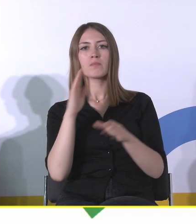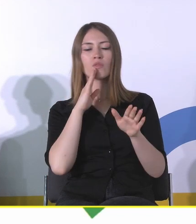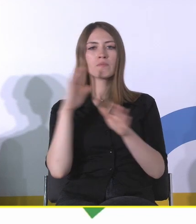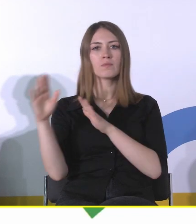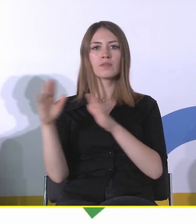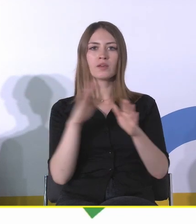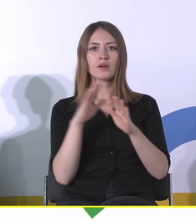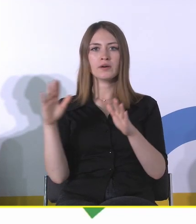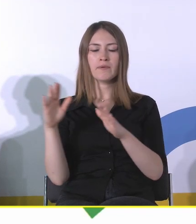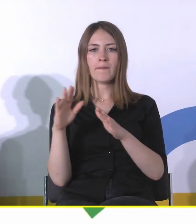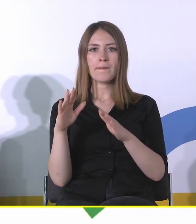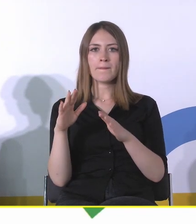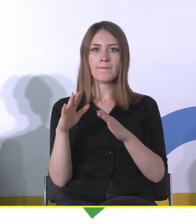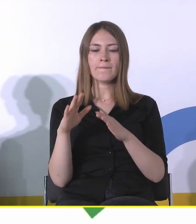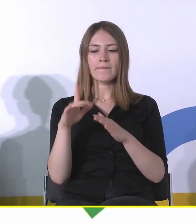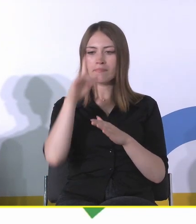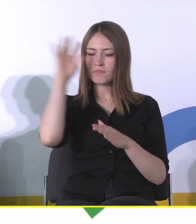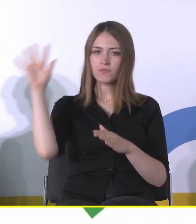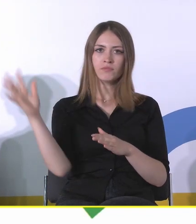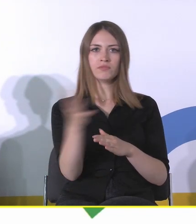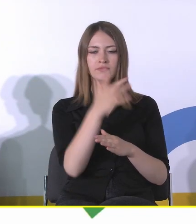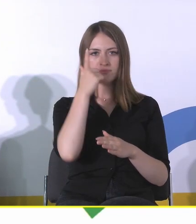wielością warstw pamięci,